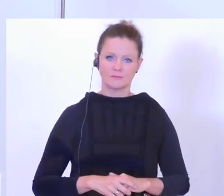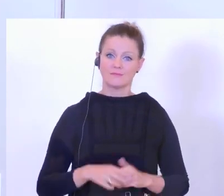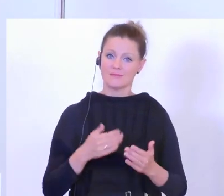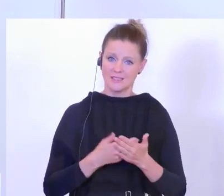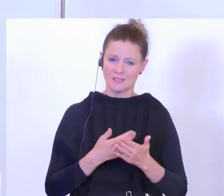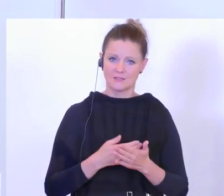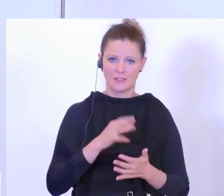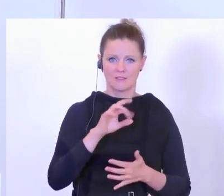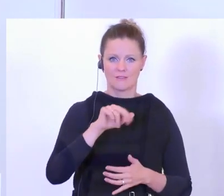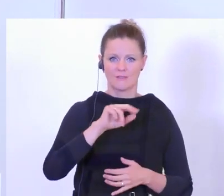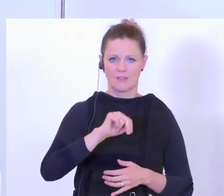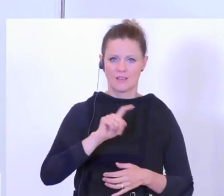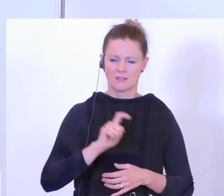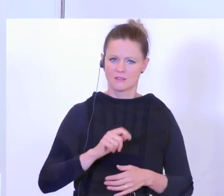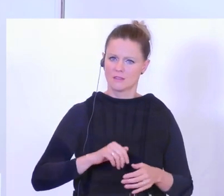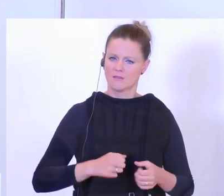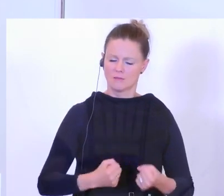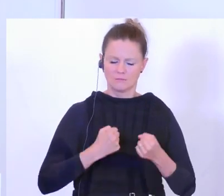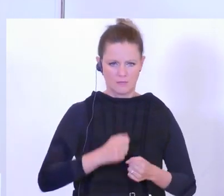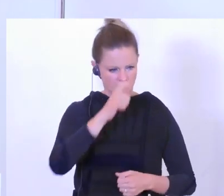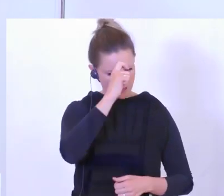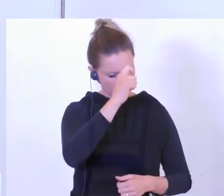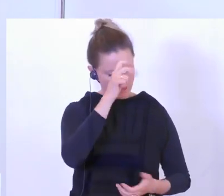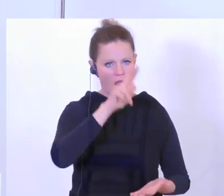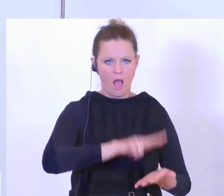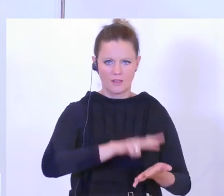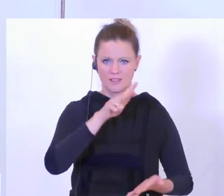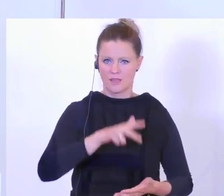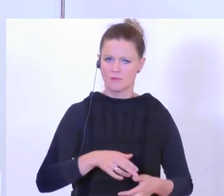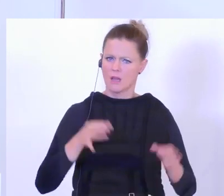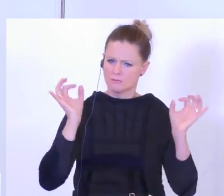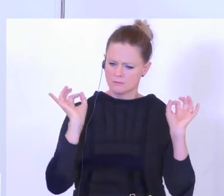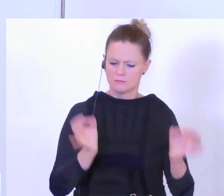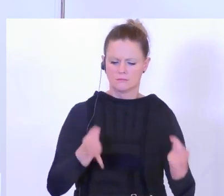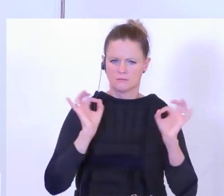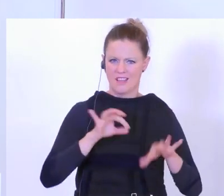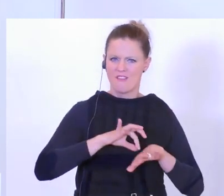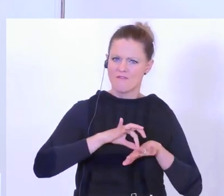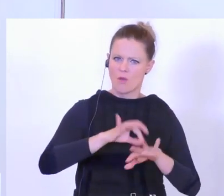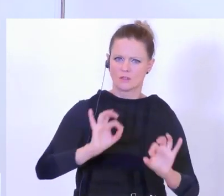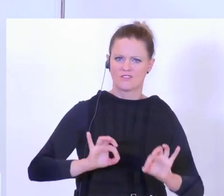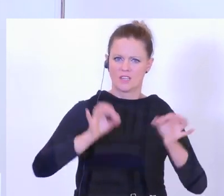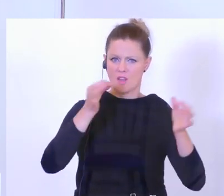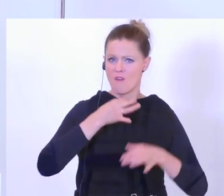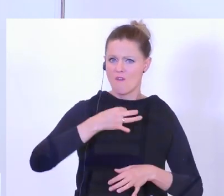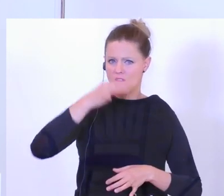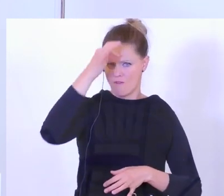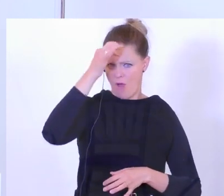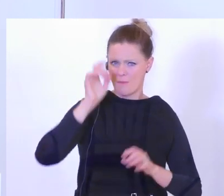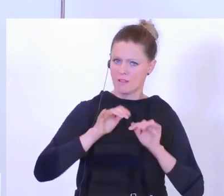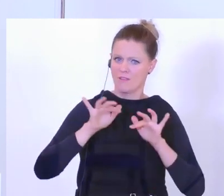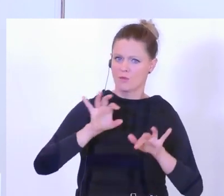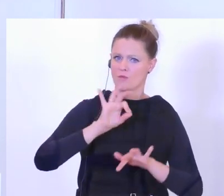Franz, und das sage ich dir mit vollem Respekt und Anerkennung, mit einer unglaublichen Führungsqualität, einer Vorbildwirkung für Polizistinnen und